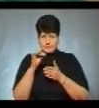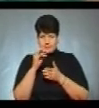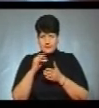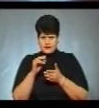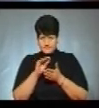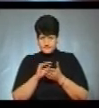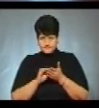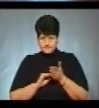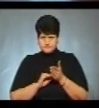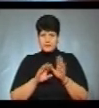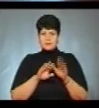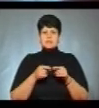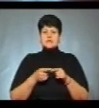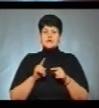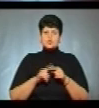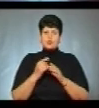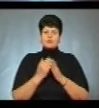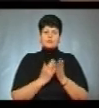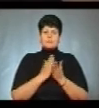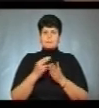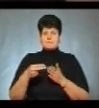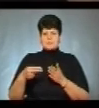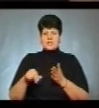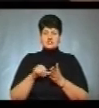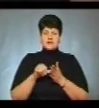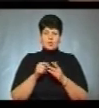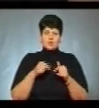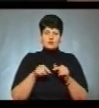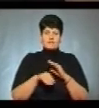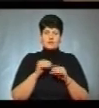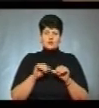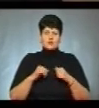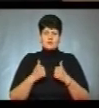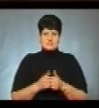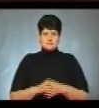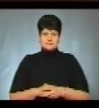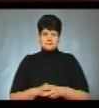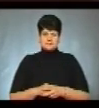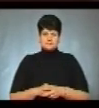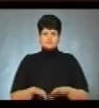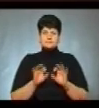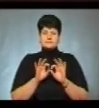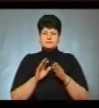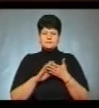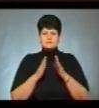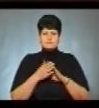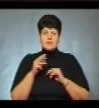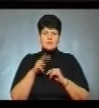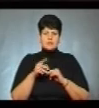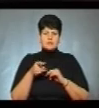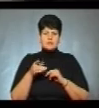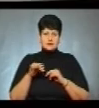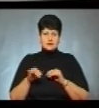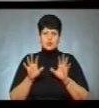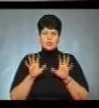протокол. Після цього протокол мають підписати члени окружної виборчої комісії. Коментувати ситуацію Мар'яна Гладиш та